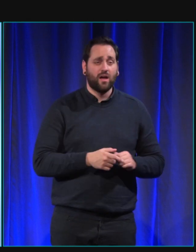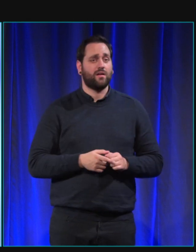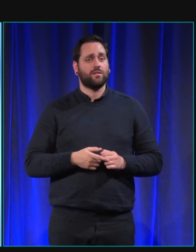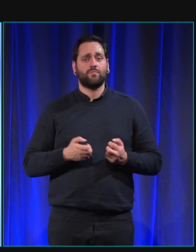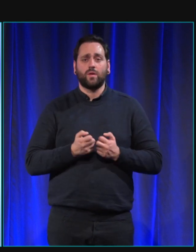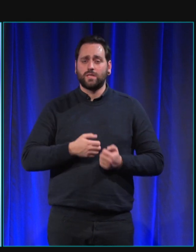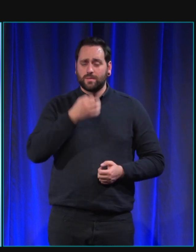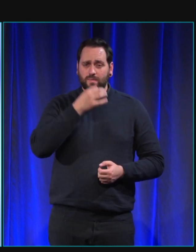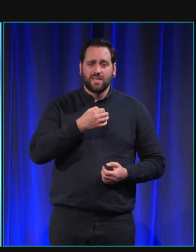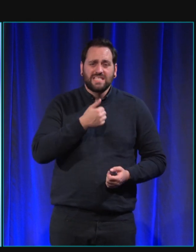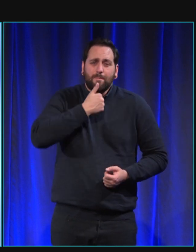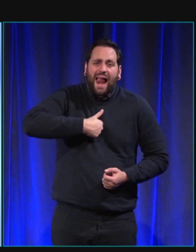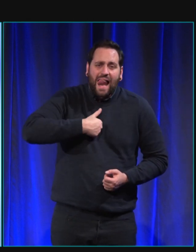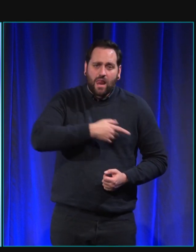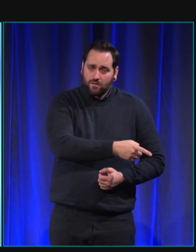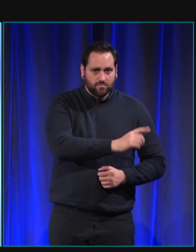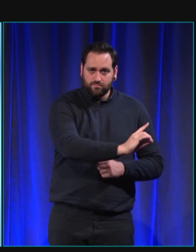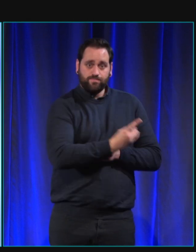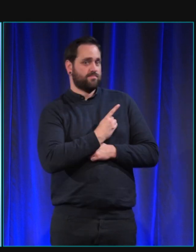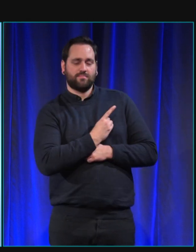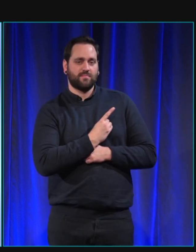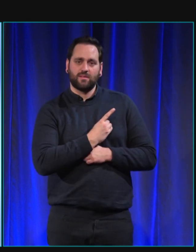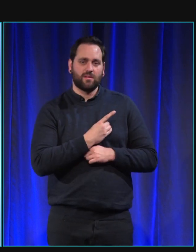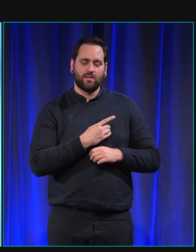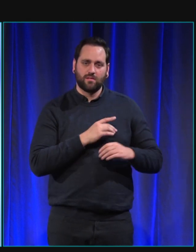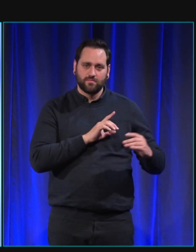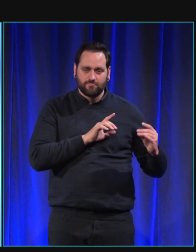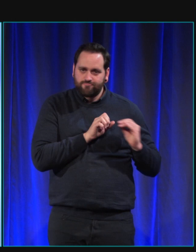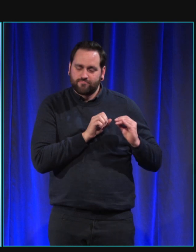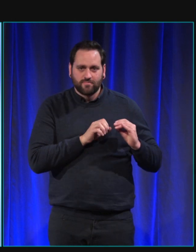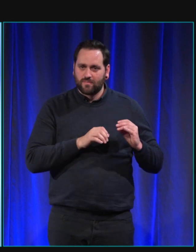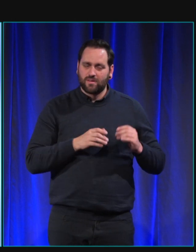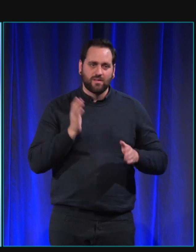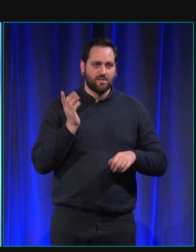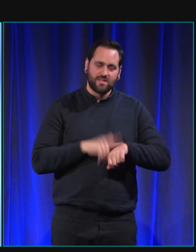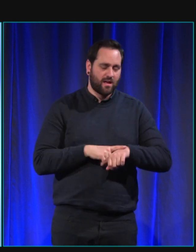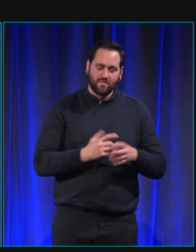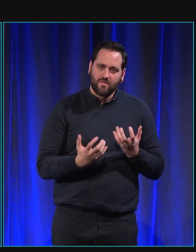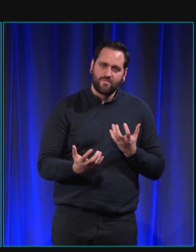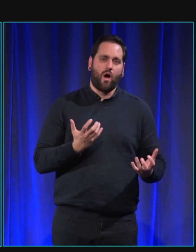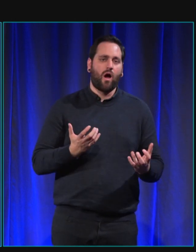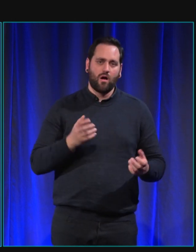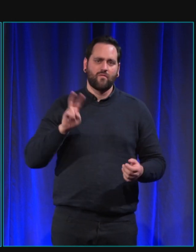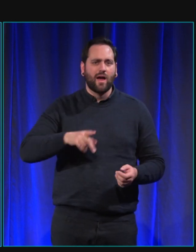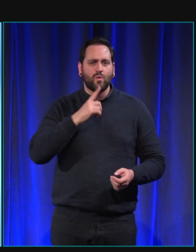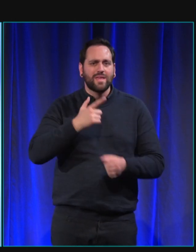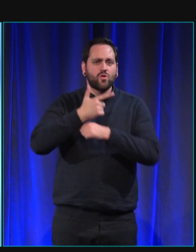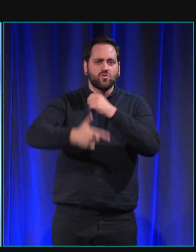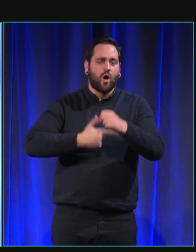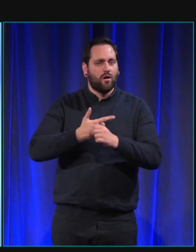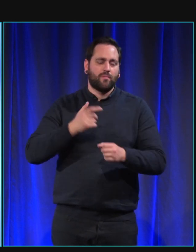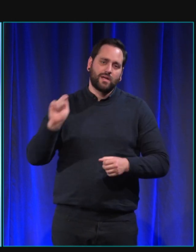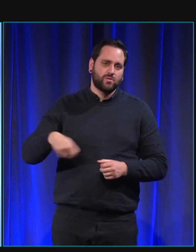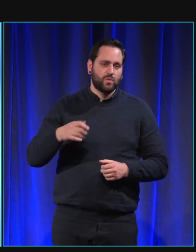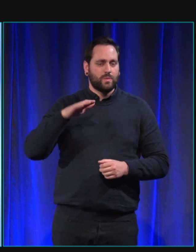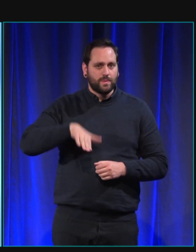qu'elle vienne se coller à moi enfin c'est quelque chose de très fort on a eu des hauts et des bas en deux ans notamment parce que j'ai